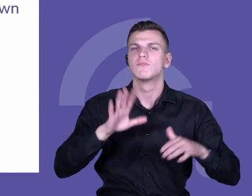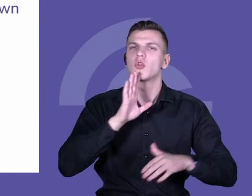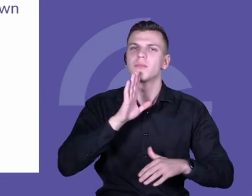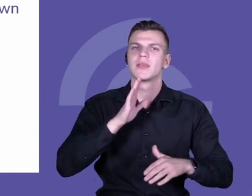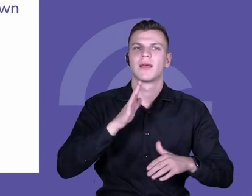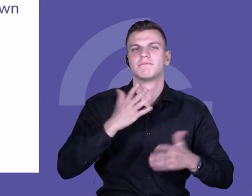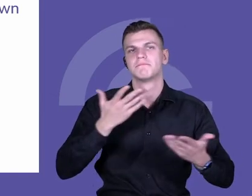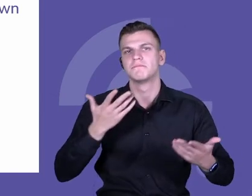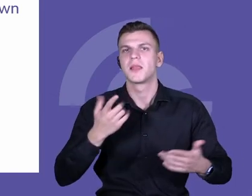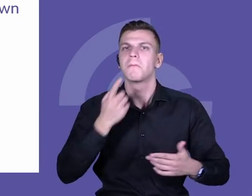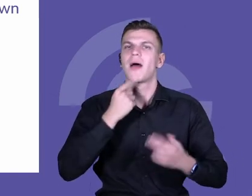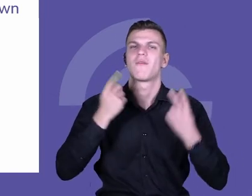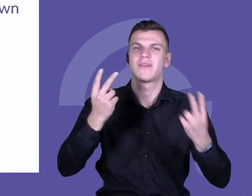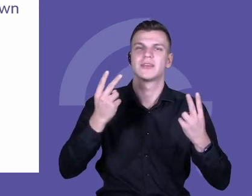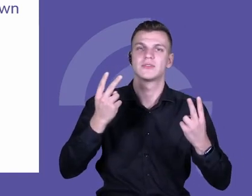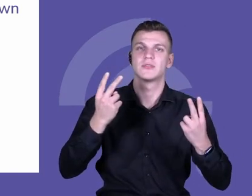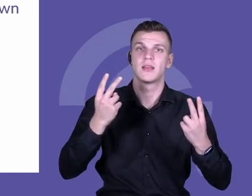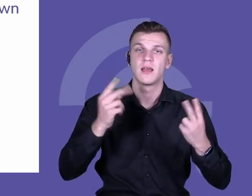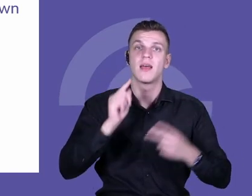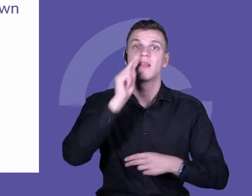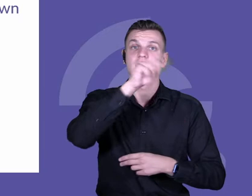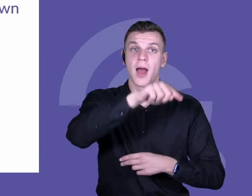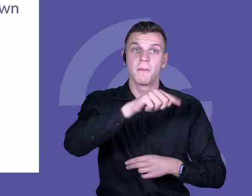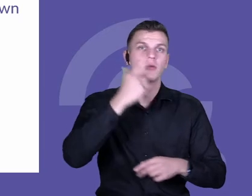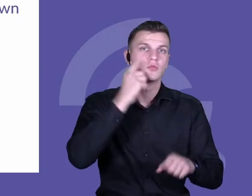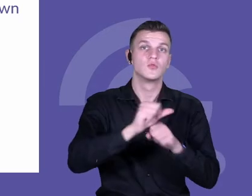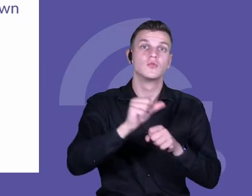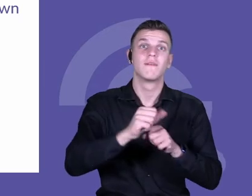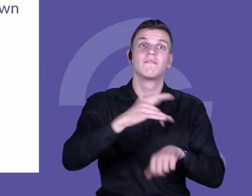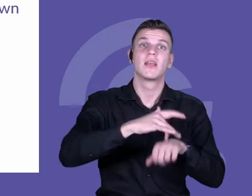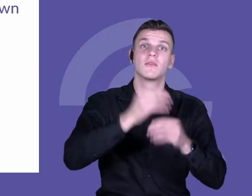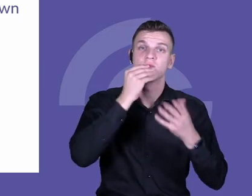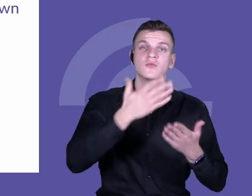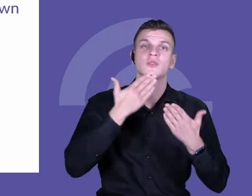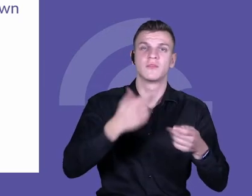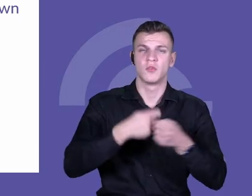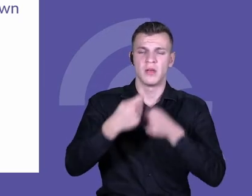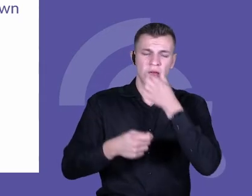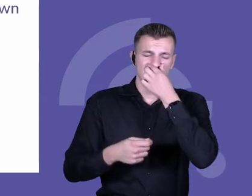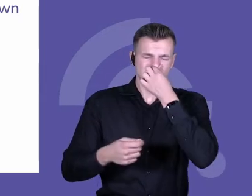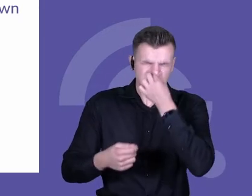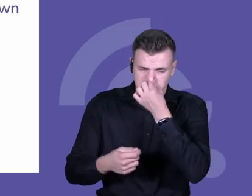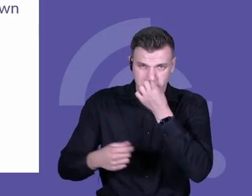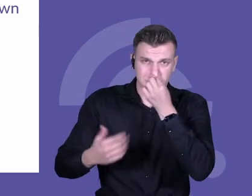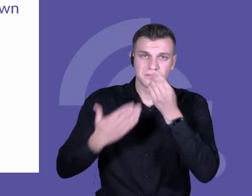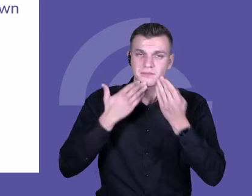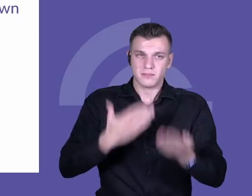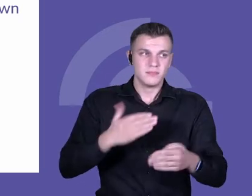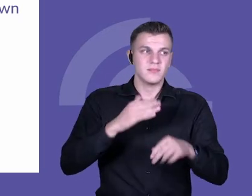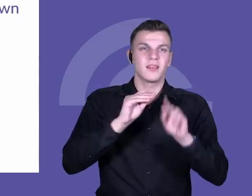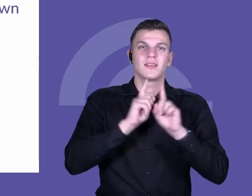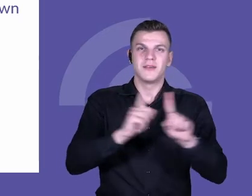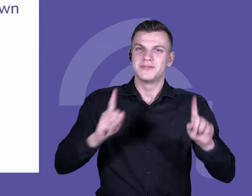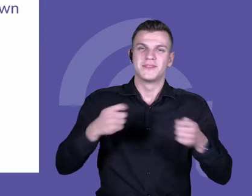Dlatego chciałem tutaj rozróżnić jasno, że współpraca nauczycieli wcale nie gwarantuje lepszego kształcenia czy